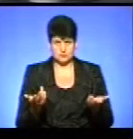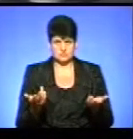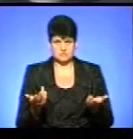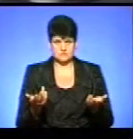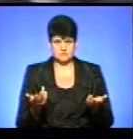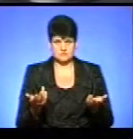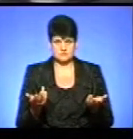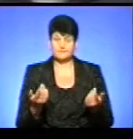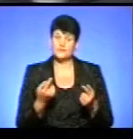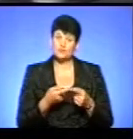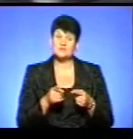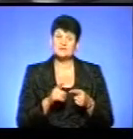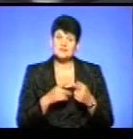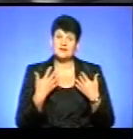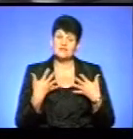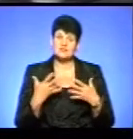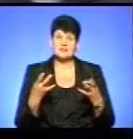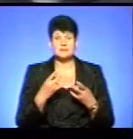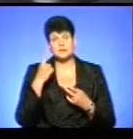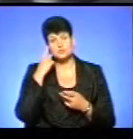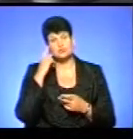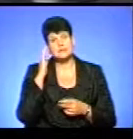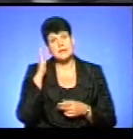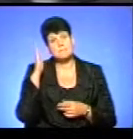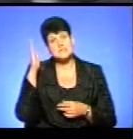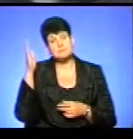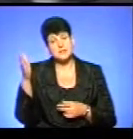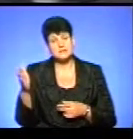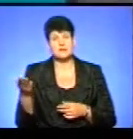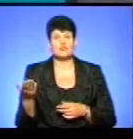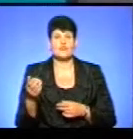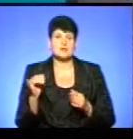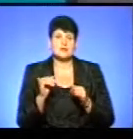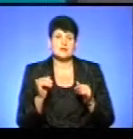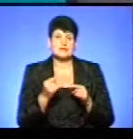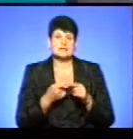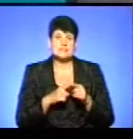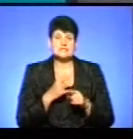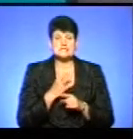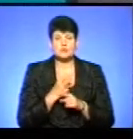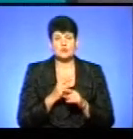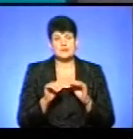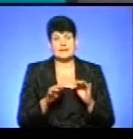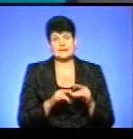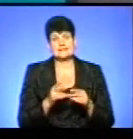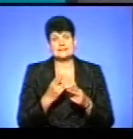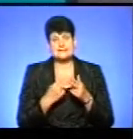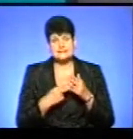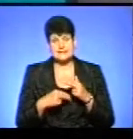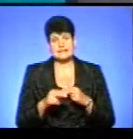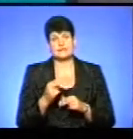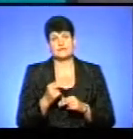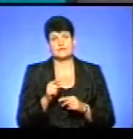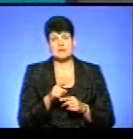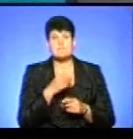Це вже треба думати на перспективу. І, власне, навіть ця заборона діяльності цирків, вона все рівно